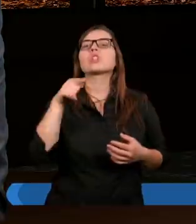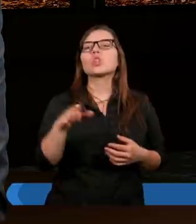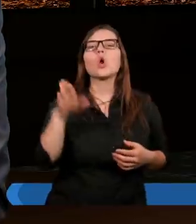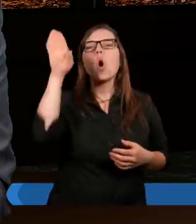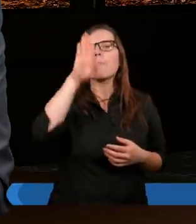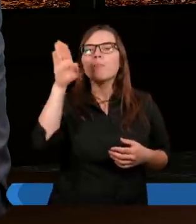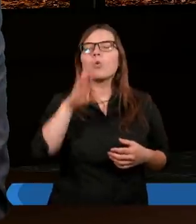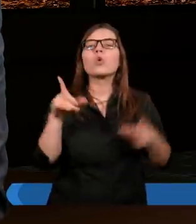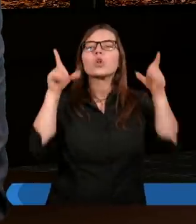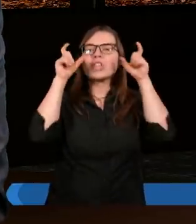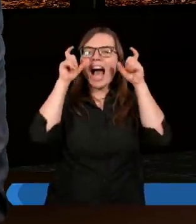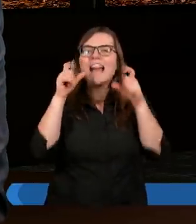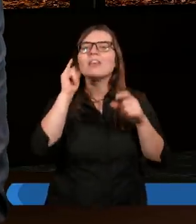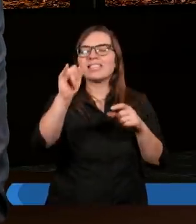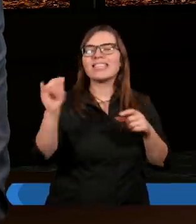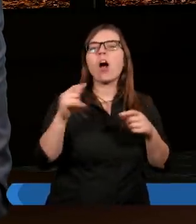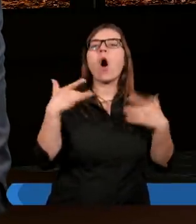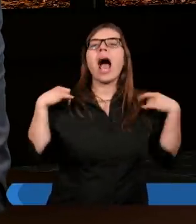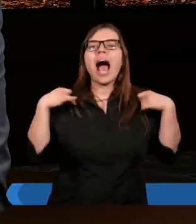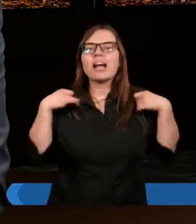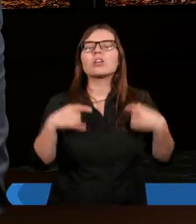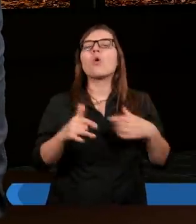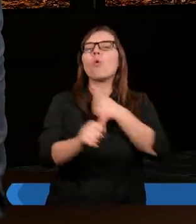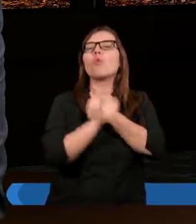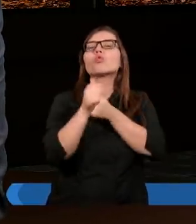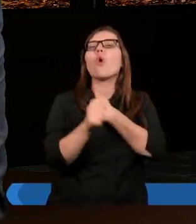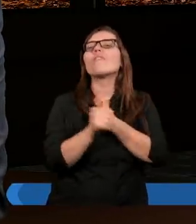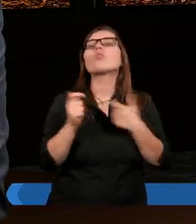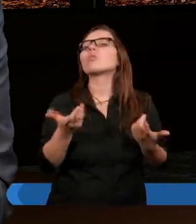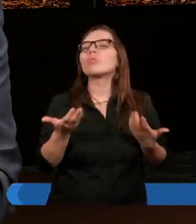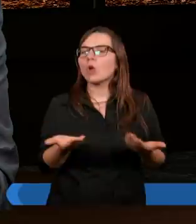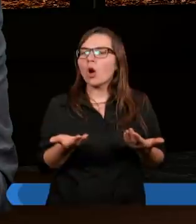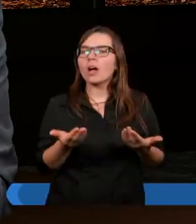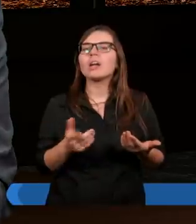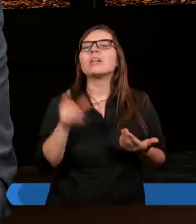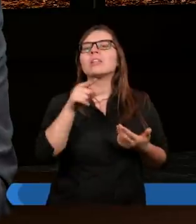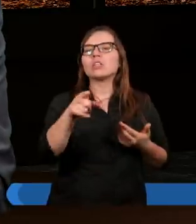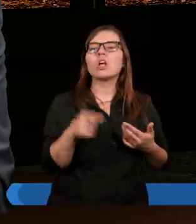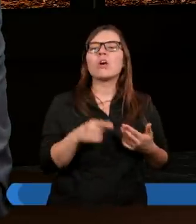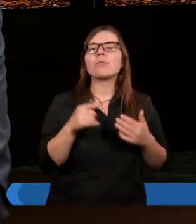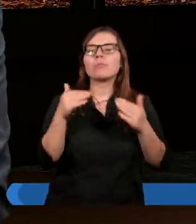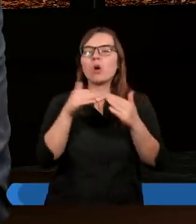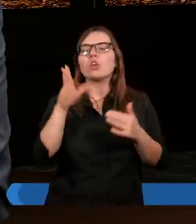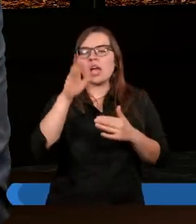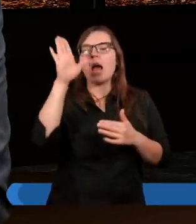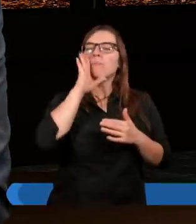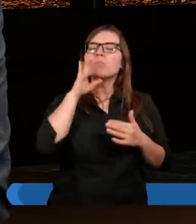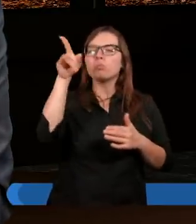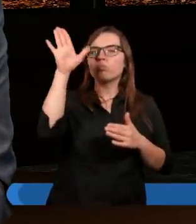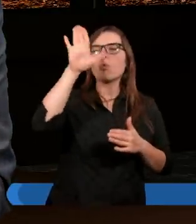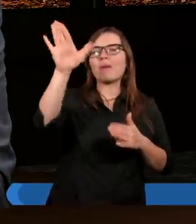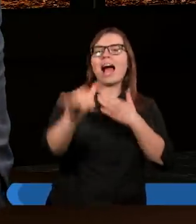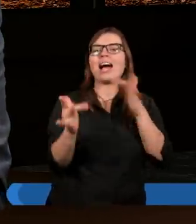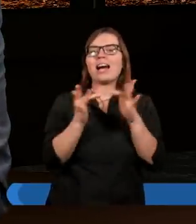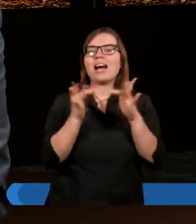Bóg szatanowi, jego aniołom ma udowodnić, że to Bóg ma rację.